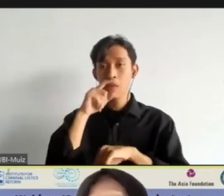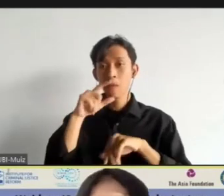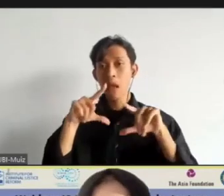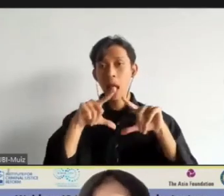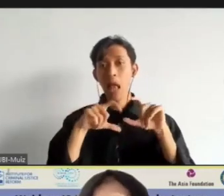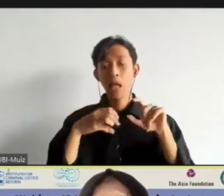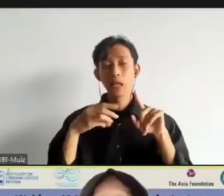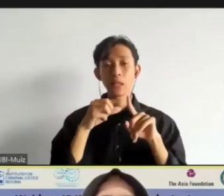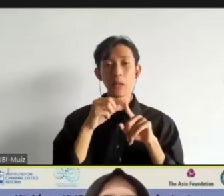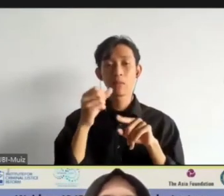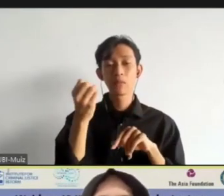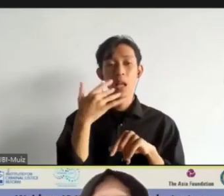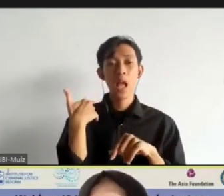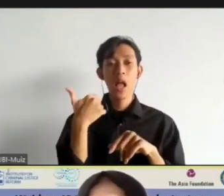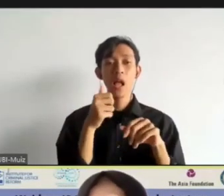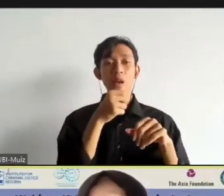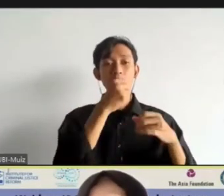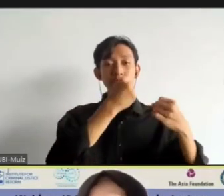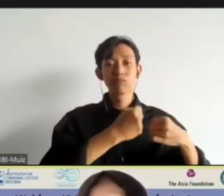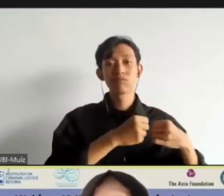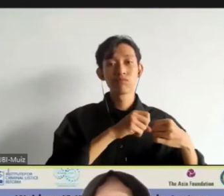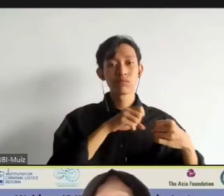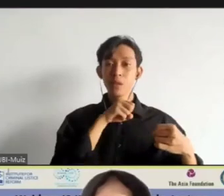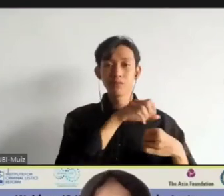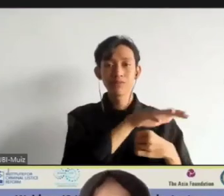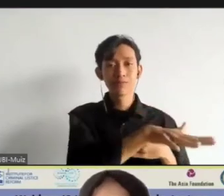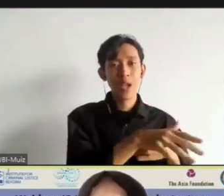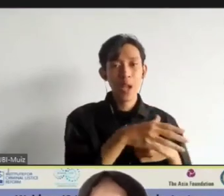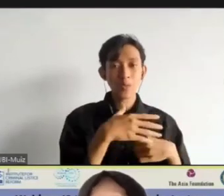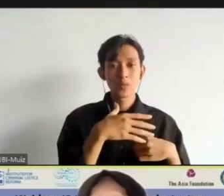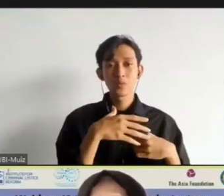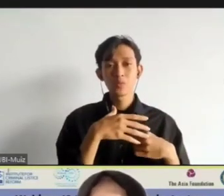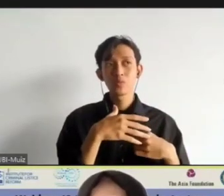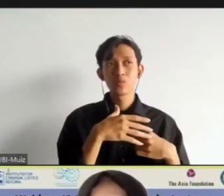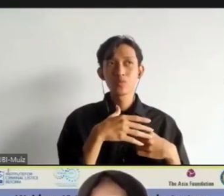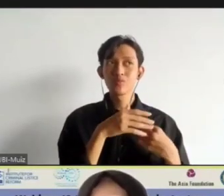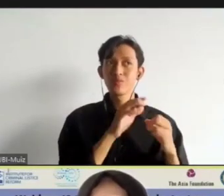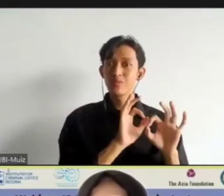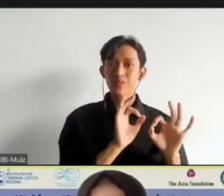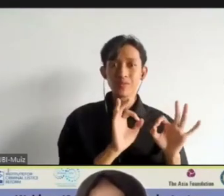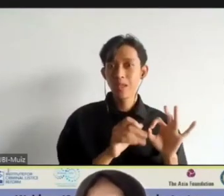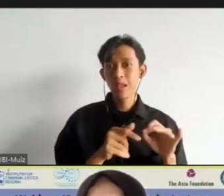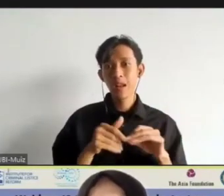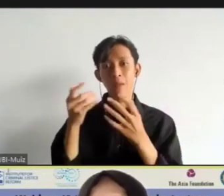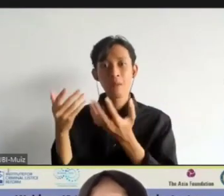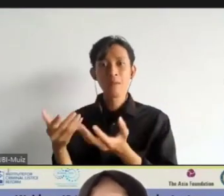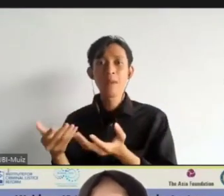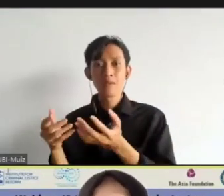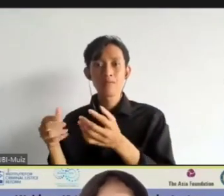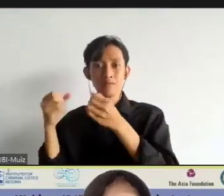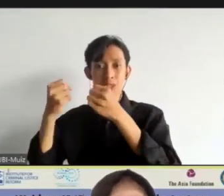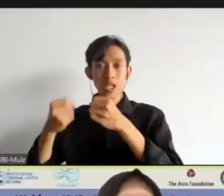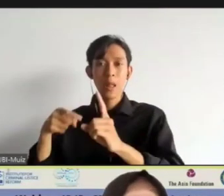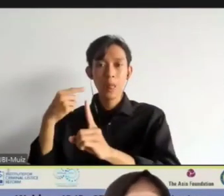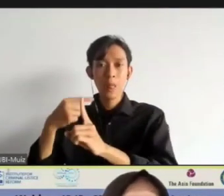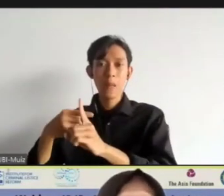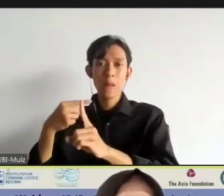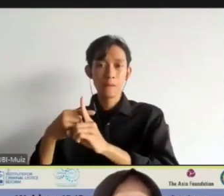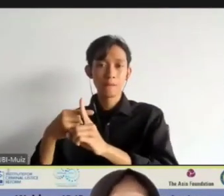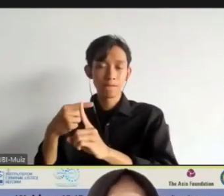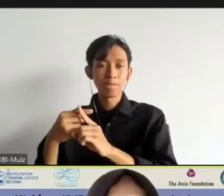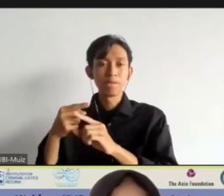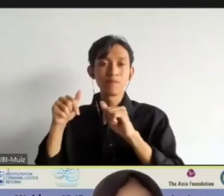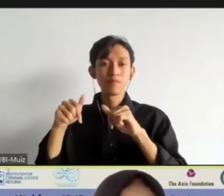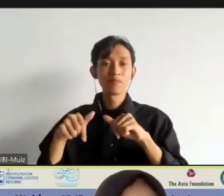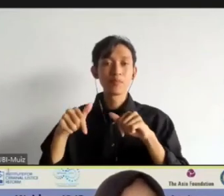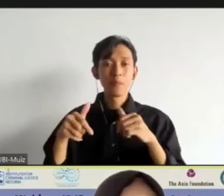Pemidanaan yang dijatuhkan selama ini tidak memberikan efek jerah, beban negara bertambah dengan adanya overcrowding di dalam lapas-lapas. Nah ini